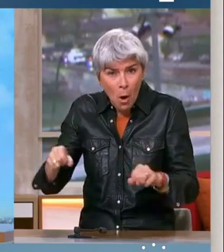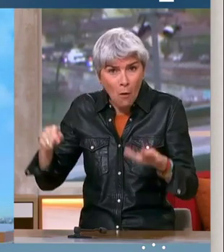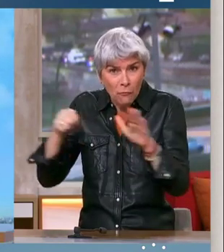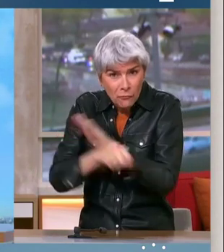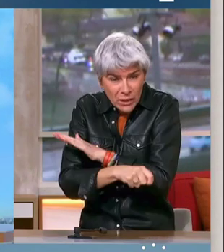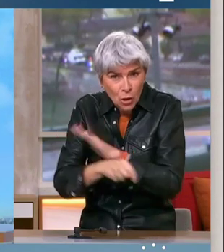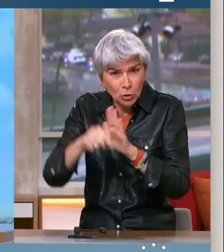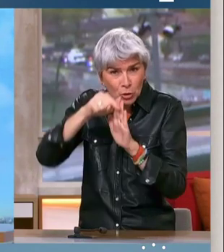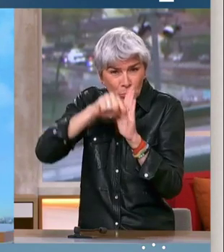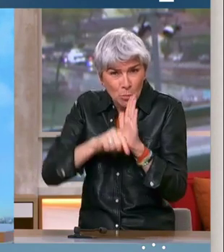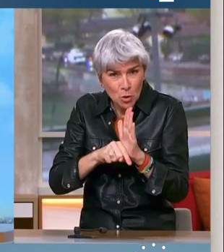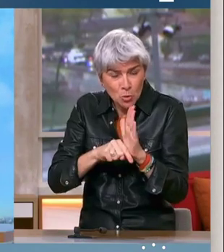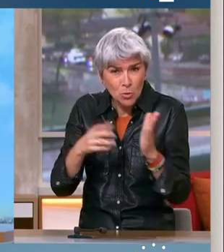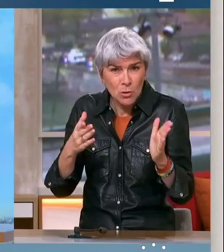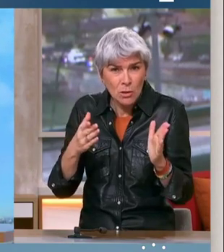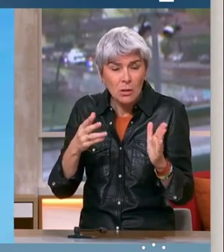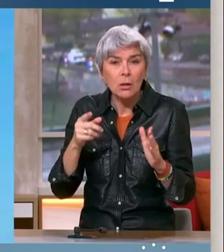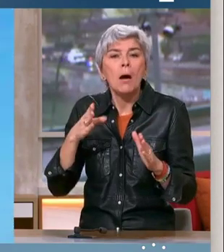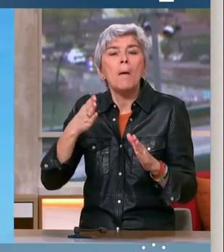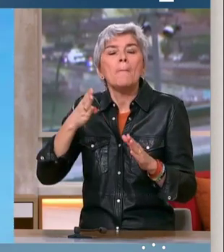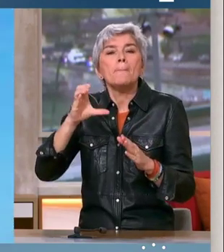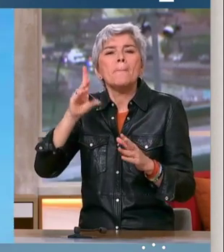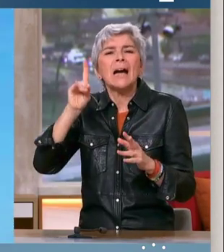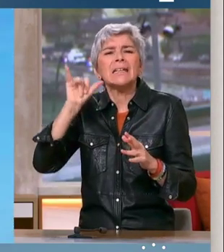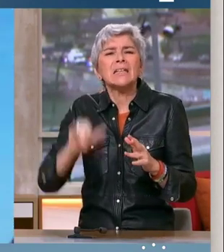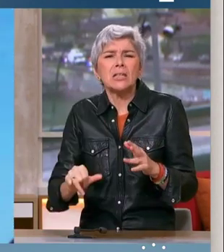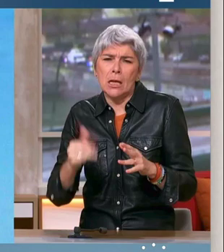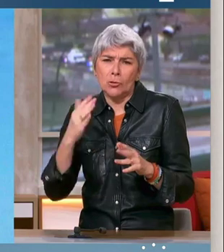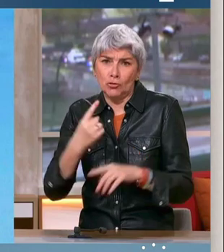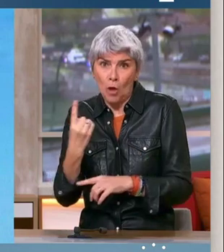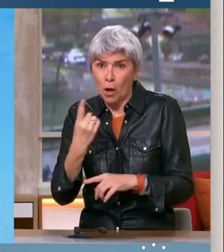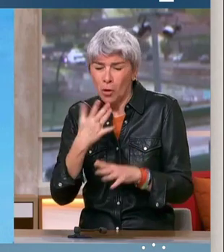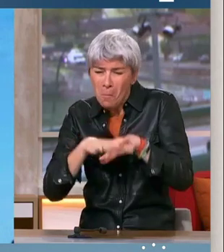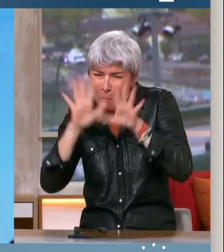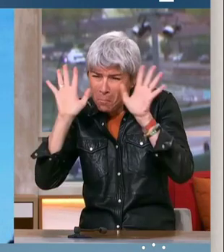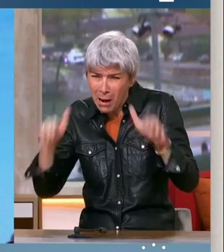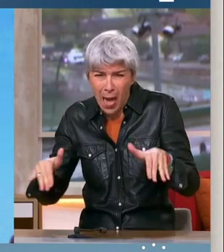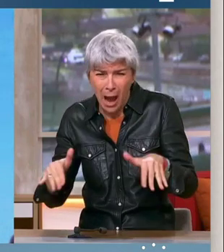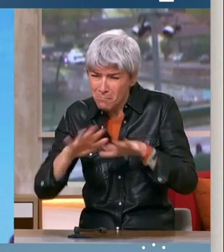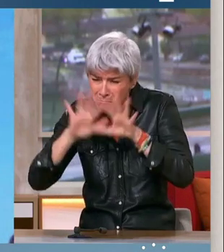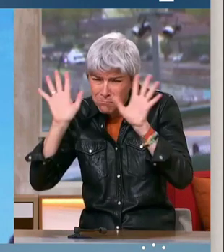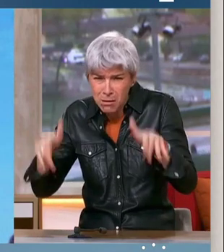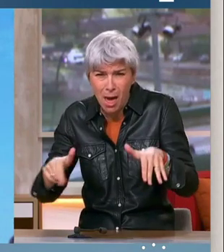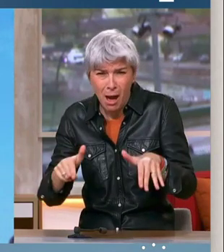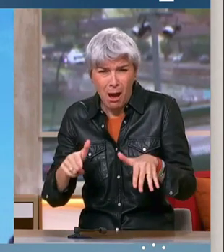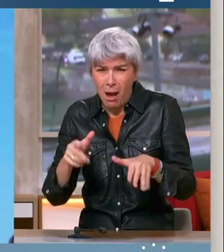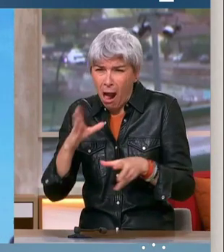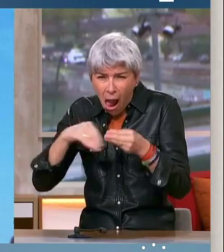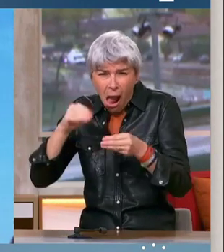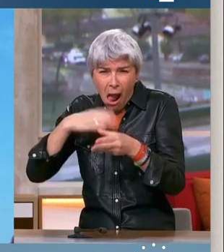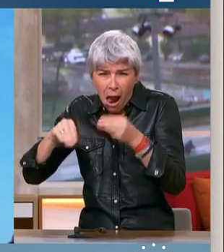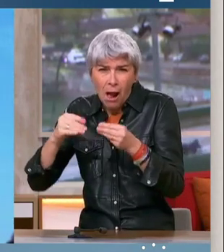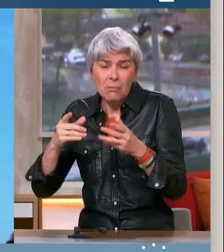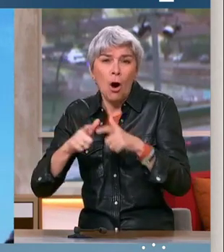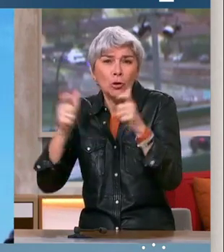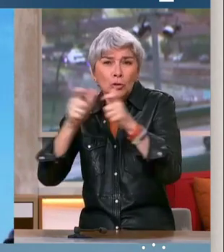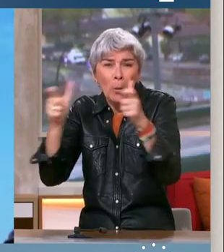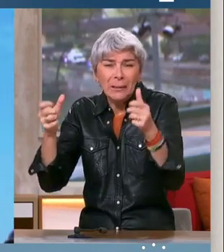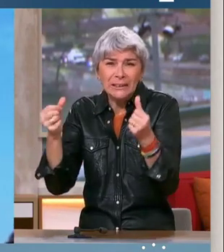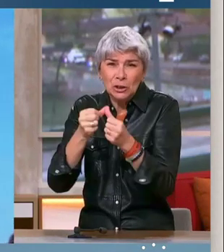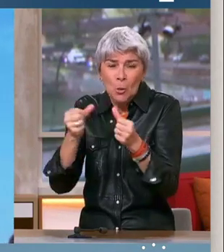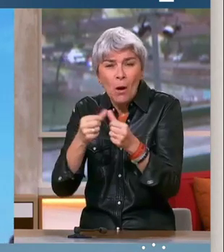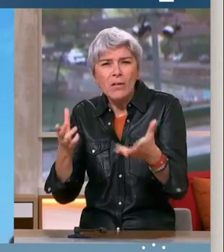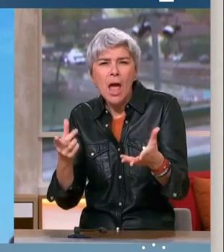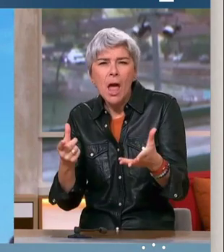mesures que vous préconisez ? Mais McKinsey, c'est l'arme qui cache la forêt. Il y en a plein. Il y en a des centaines, des entreprises qui font de l